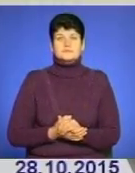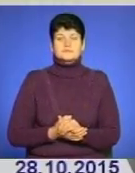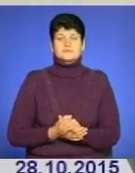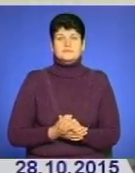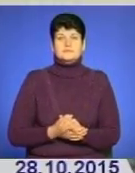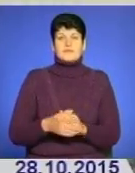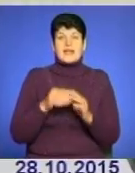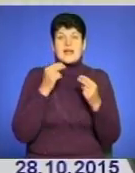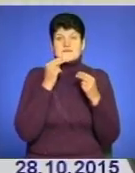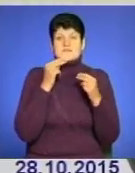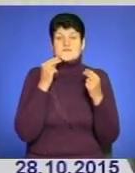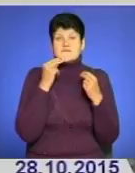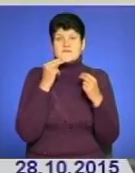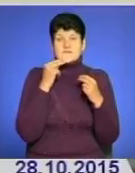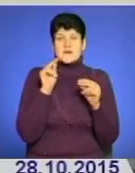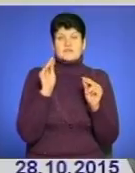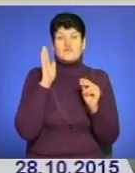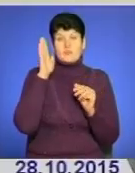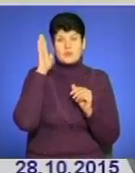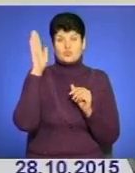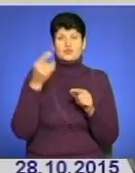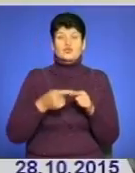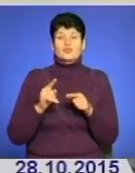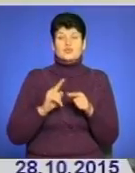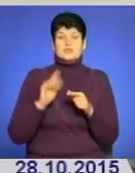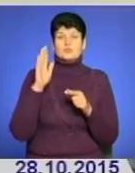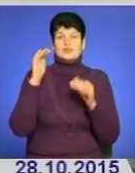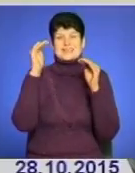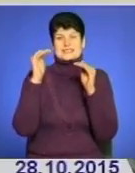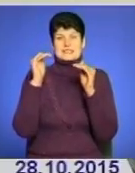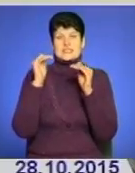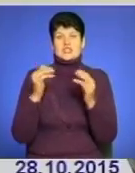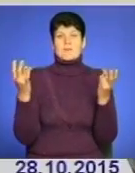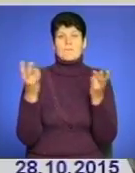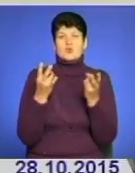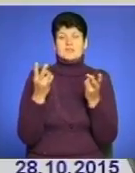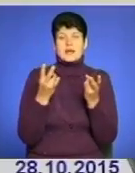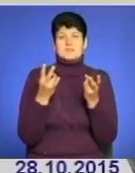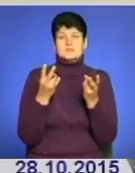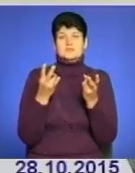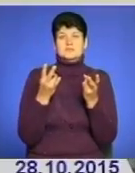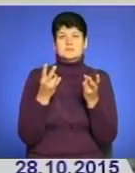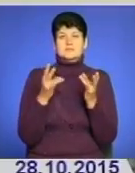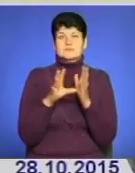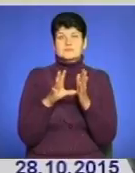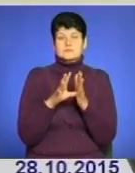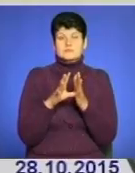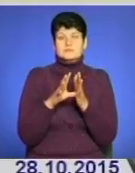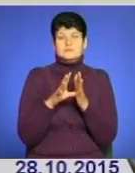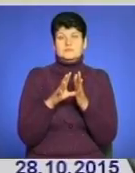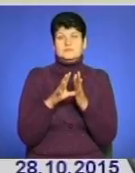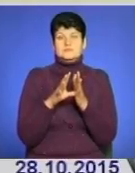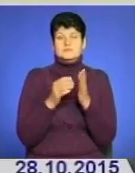Ефект в майбутньому – це буде зниження потреб викупних ресурсів, зокрема,